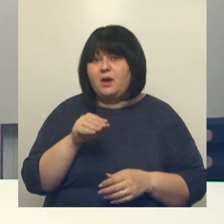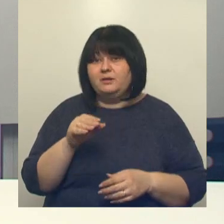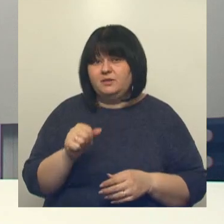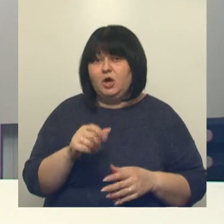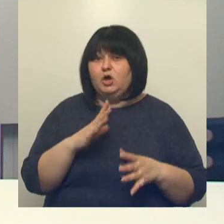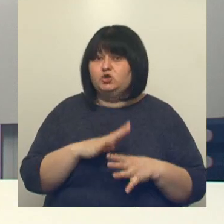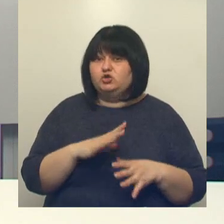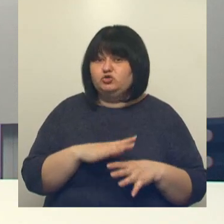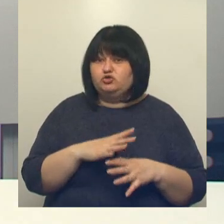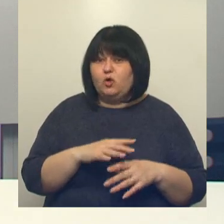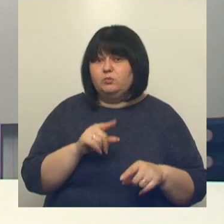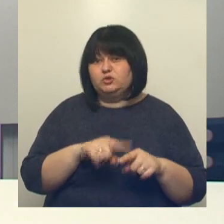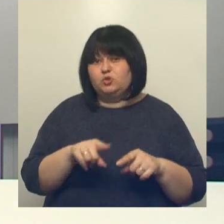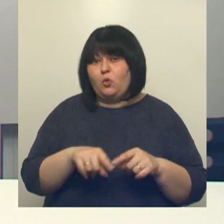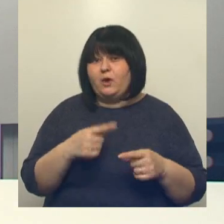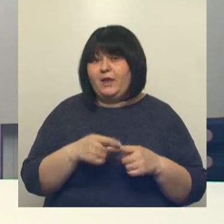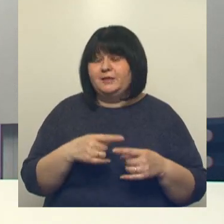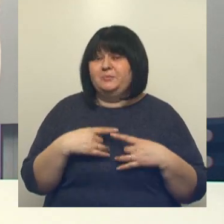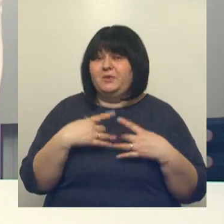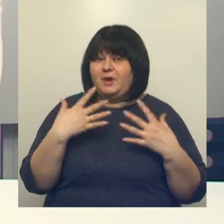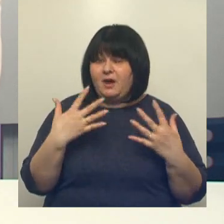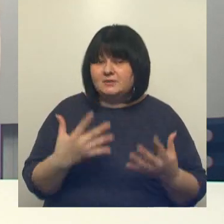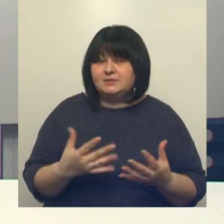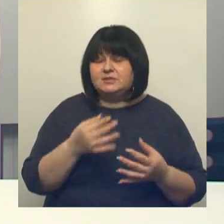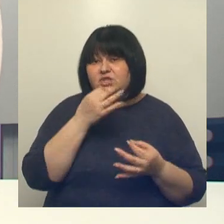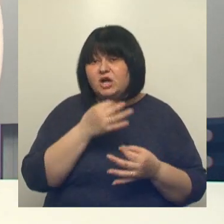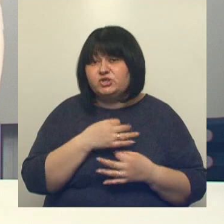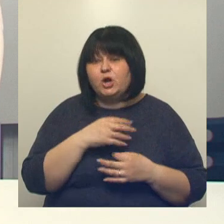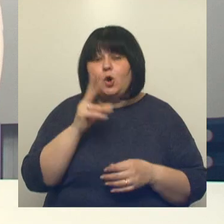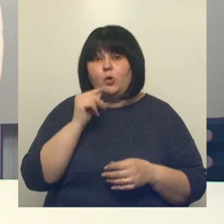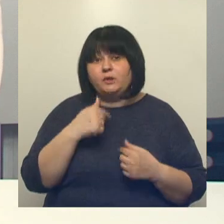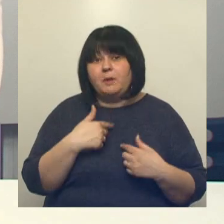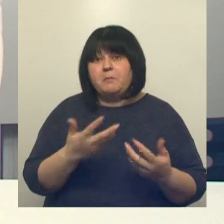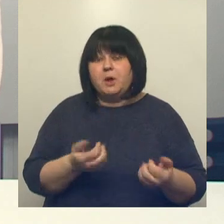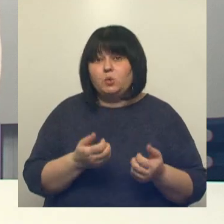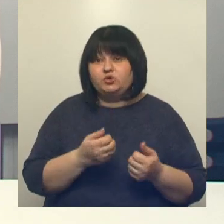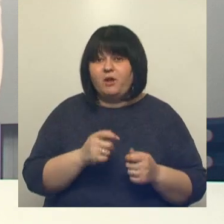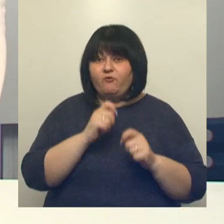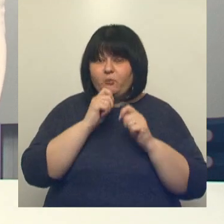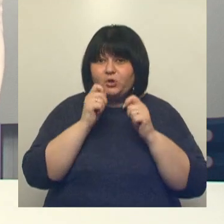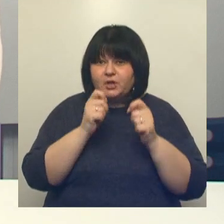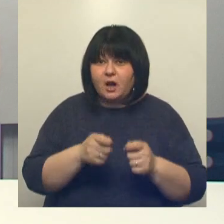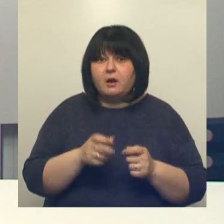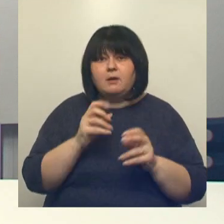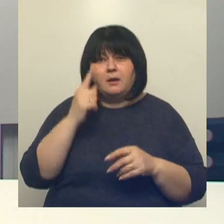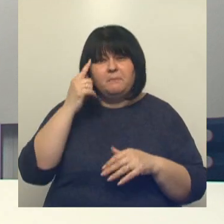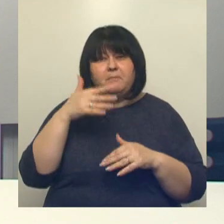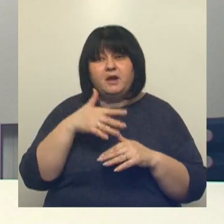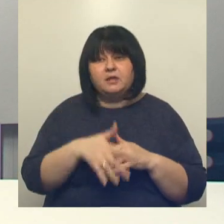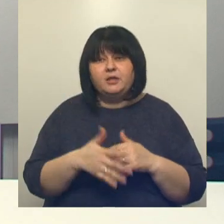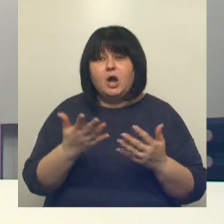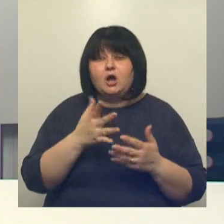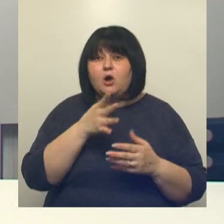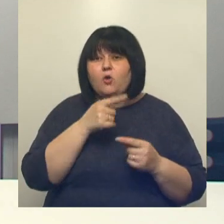Ждем уже совсем скоро этот праздник. Вот скажите, когда мы получаем его в подарок, как понять, в какое